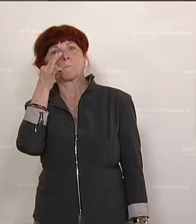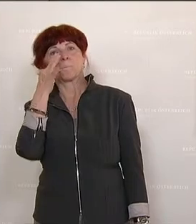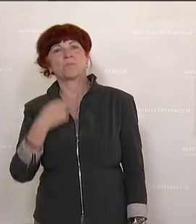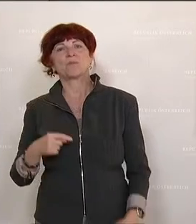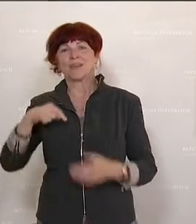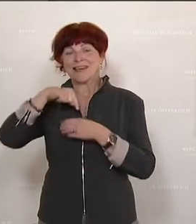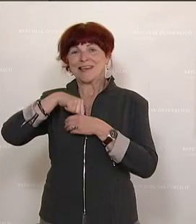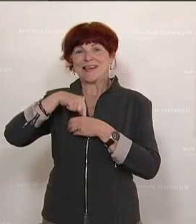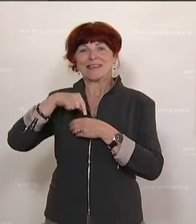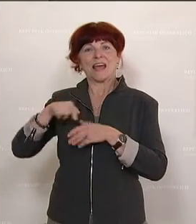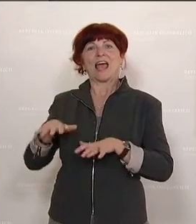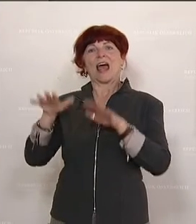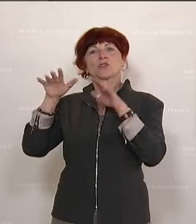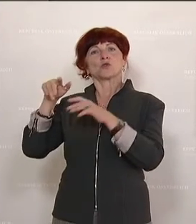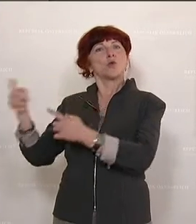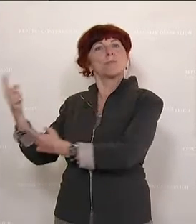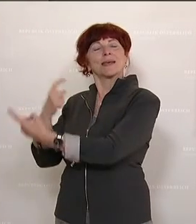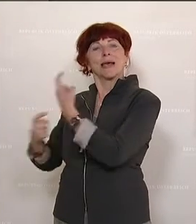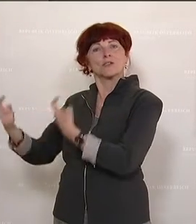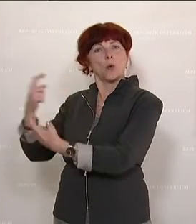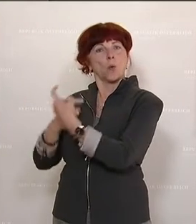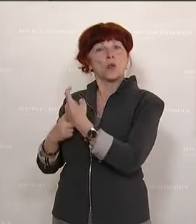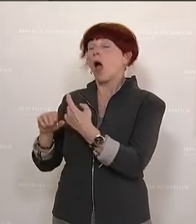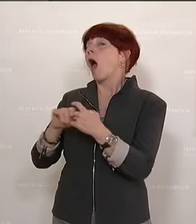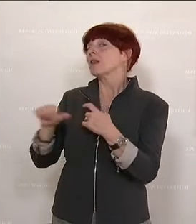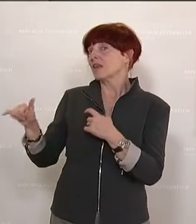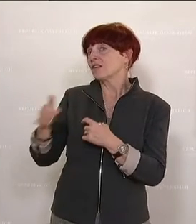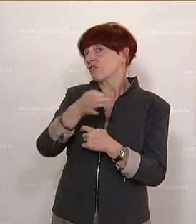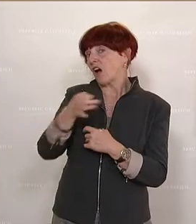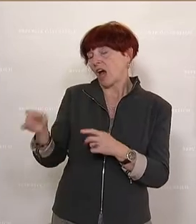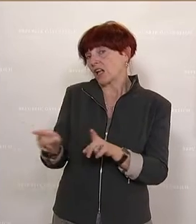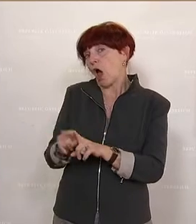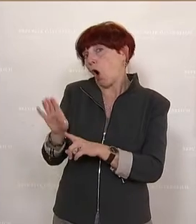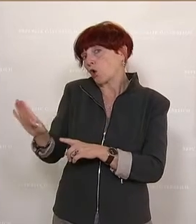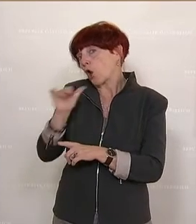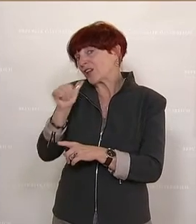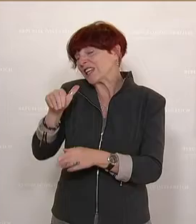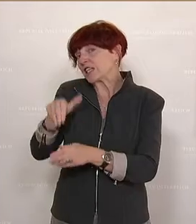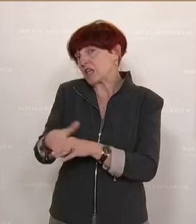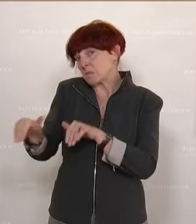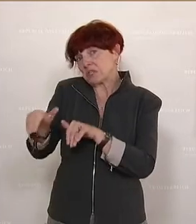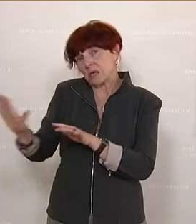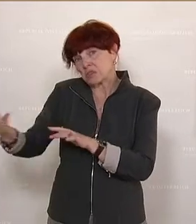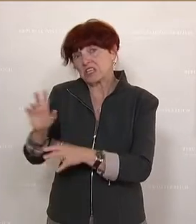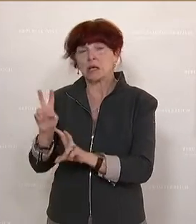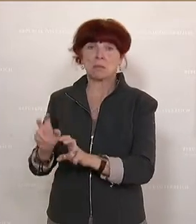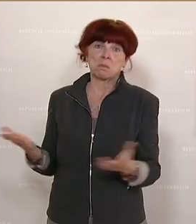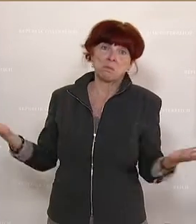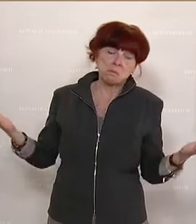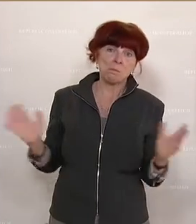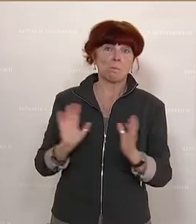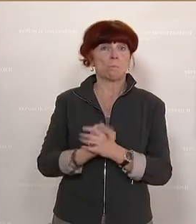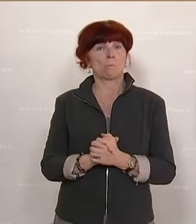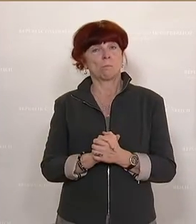Asyl, Migration. Die ganzen anstehenden Fragen fallen offensichtlich auch nicht in den Vollzugsbereich des Innenministeriums. Aber vielleicht